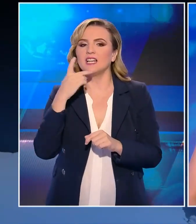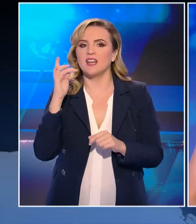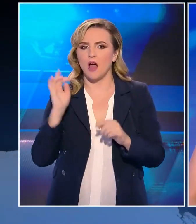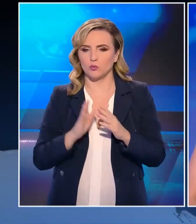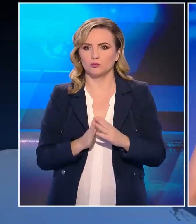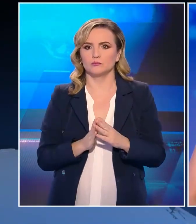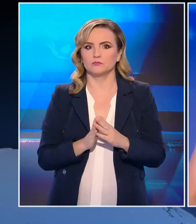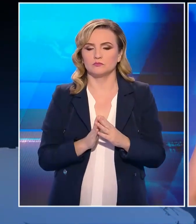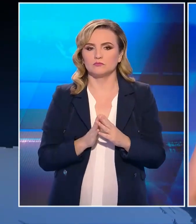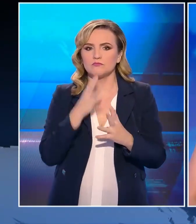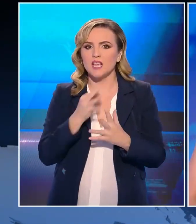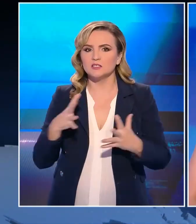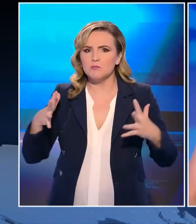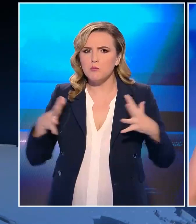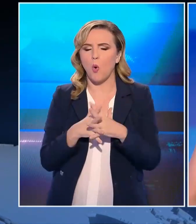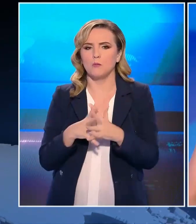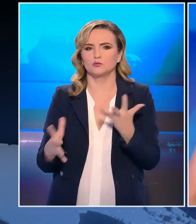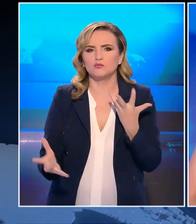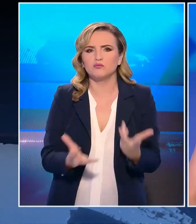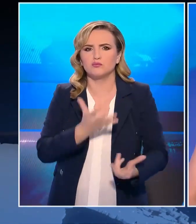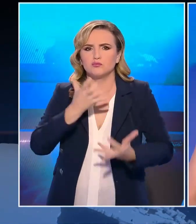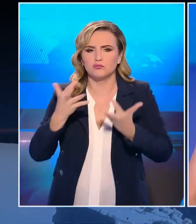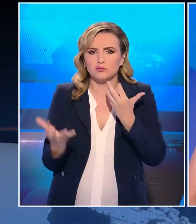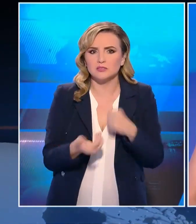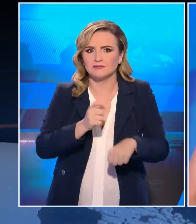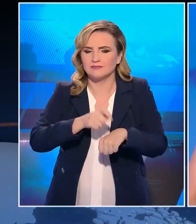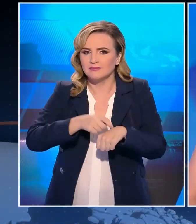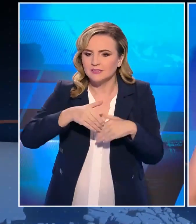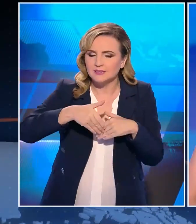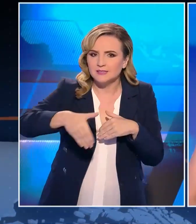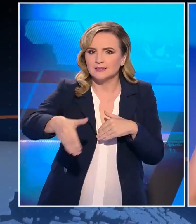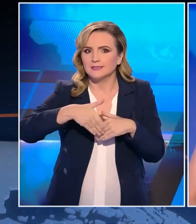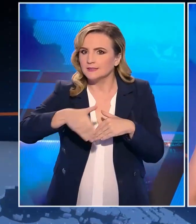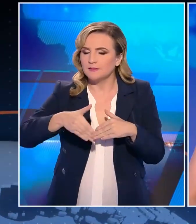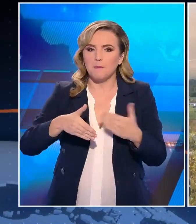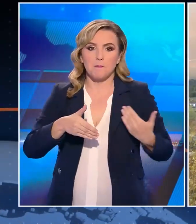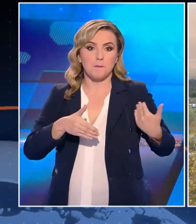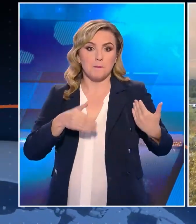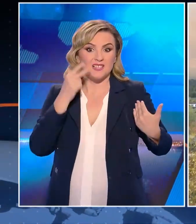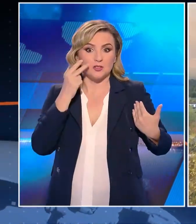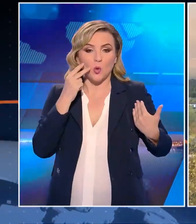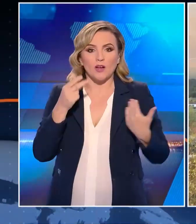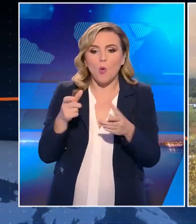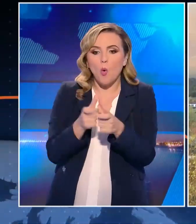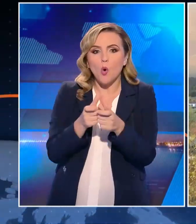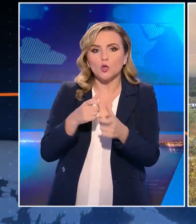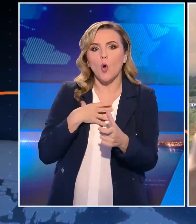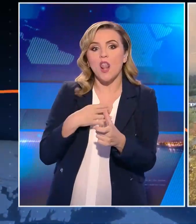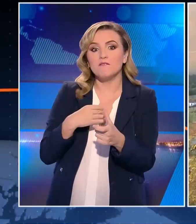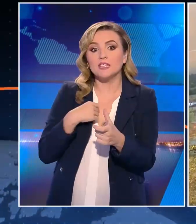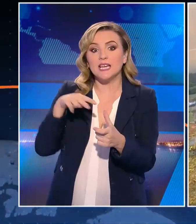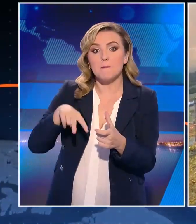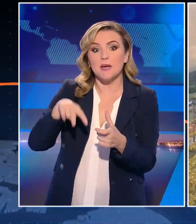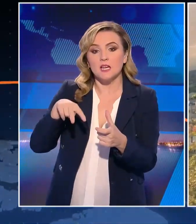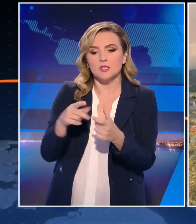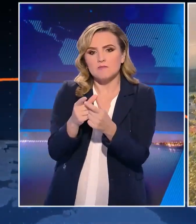Ένας πόλεμος μήνα με την πύρινη λέλαπα είναι σε εξέλιξη. Είδαμε πριν από λίγη ώρα ότι εκενώθηκε το χωριό της Λευκήμης. Είναι